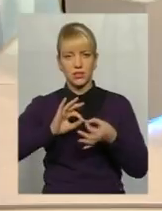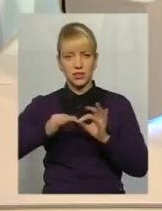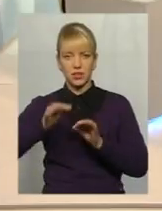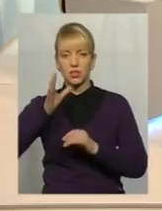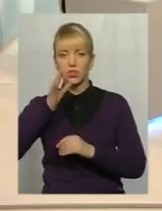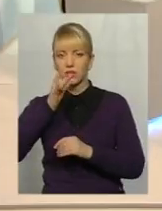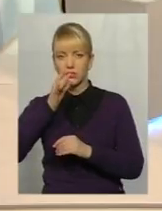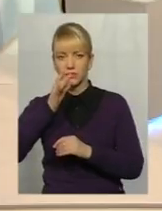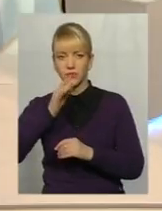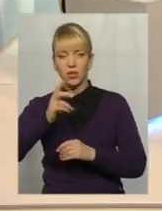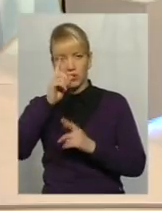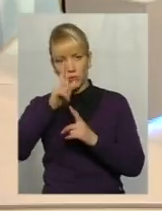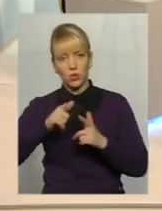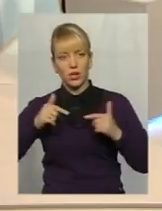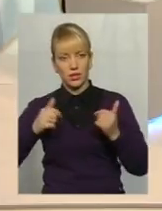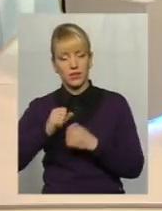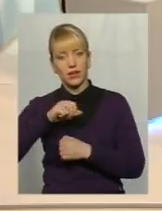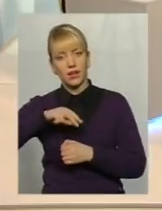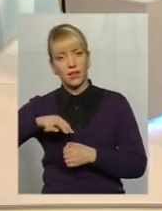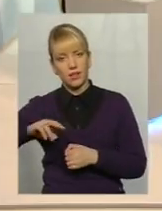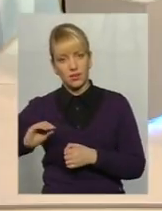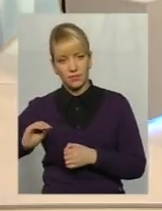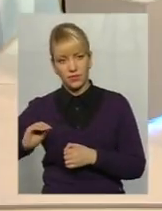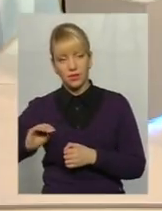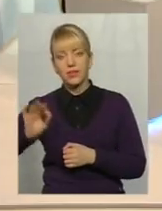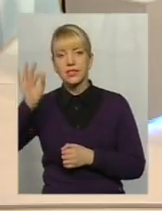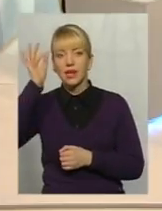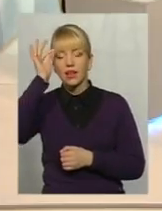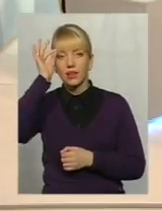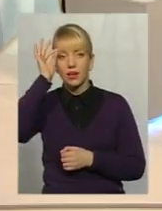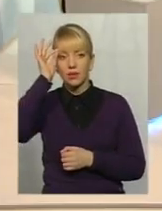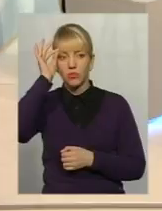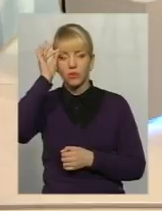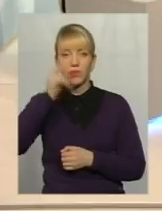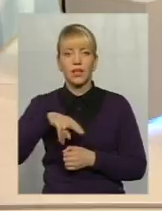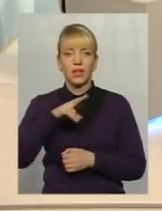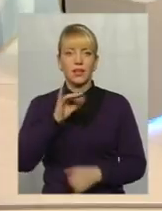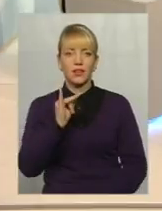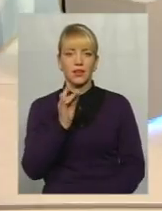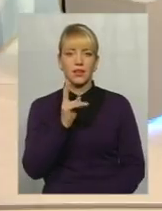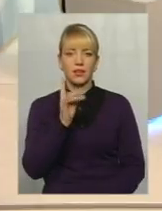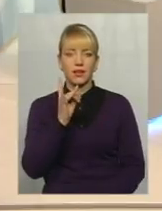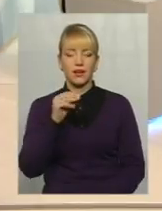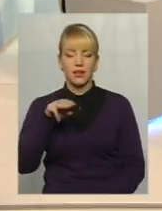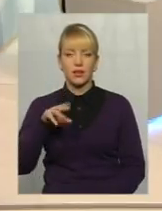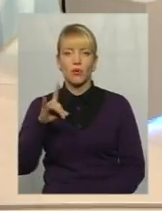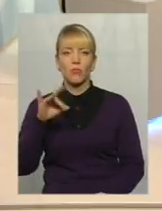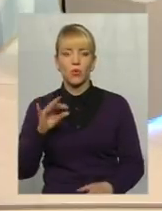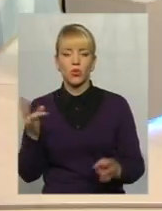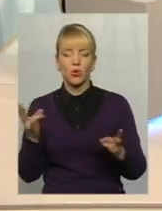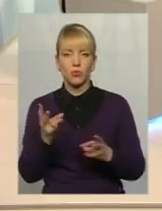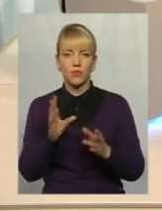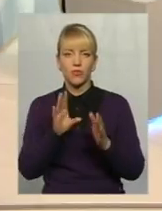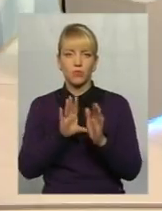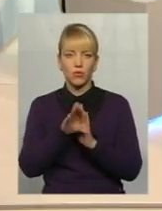в країні. Але, згадаємо, декрет про необхідність провадження нових свят і про